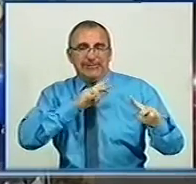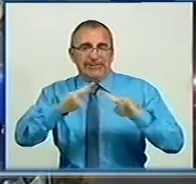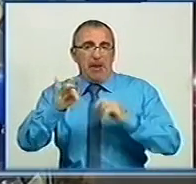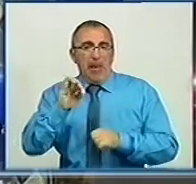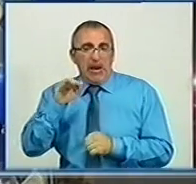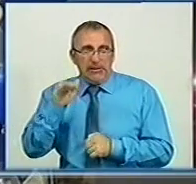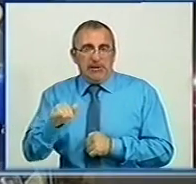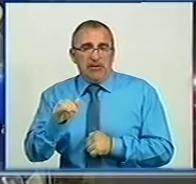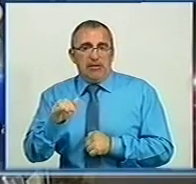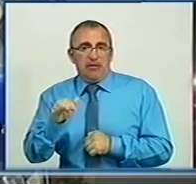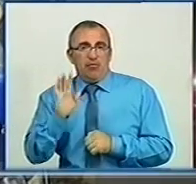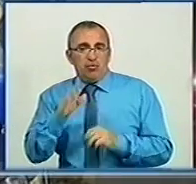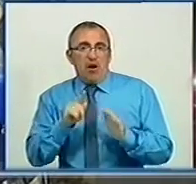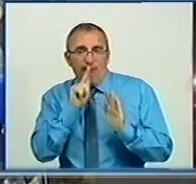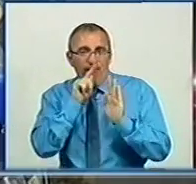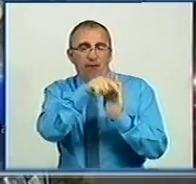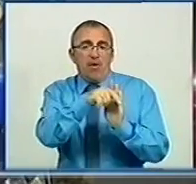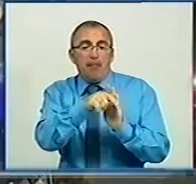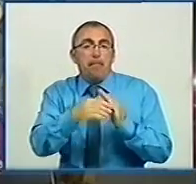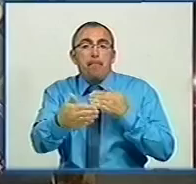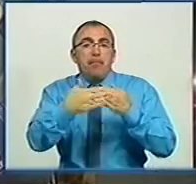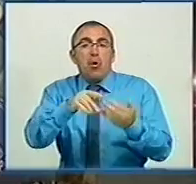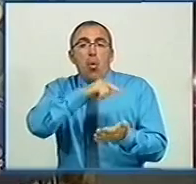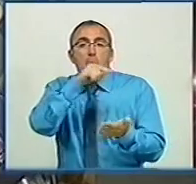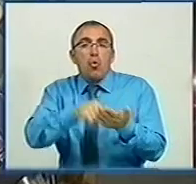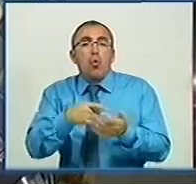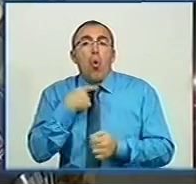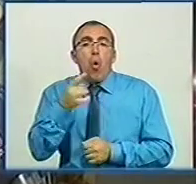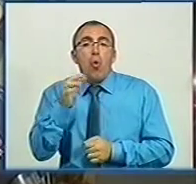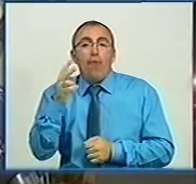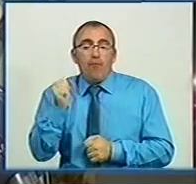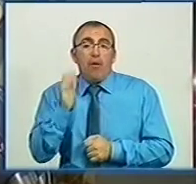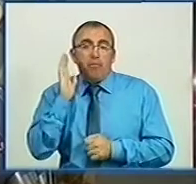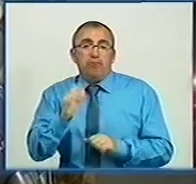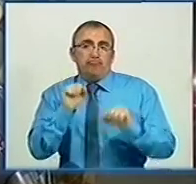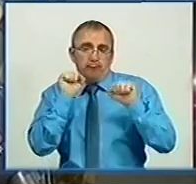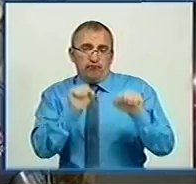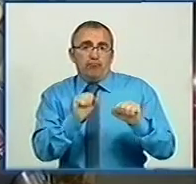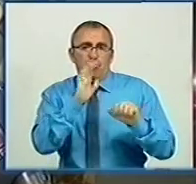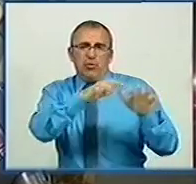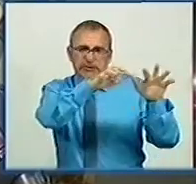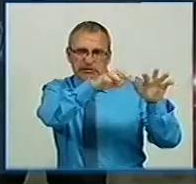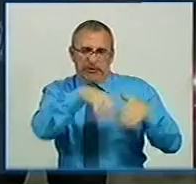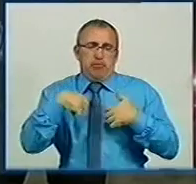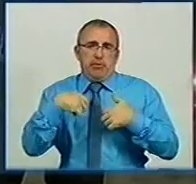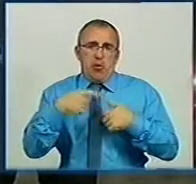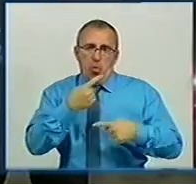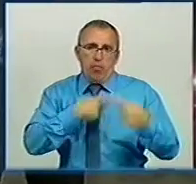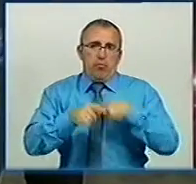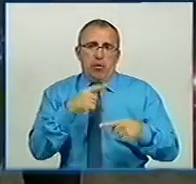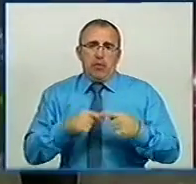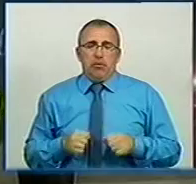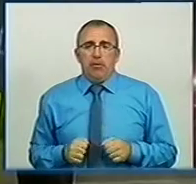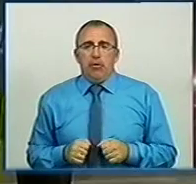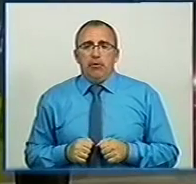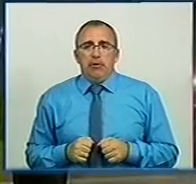Ми стоїмо, вже вийшли при Горловці. І хай її захищають, ми її будемо забирати повернути. Дарина Романська, Ілля